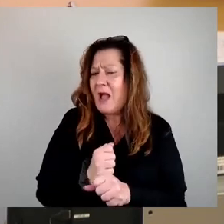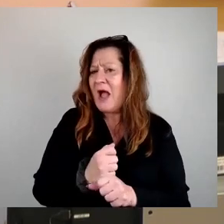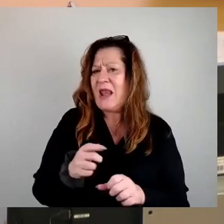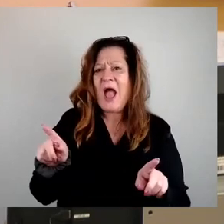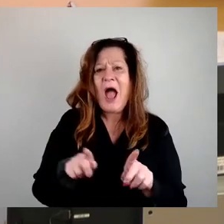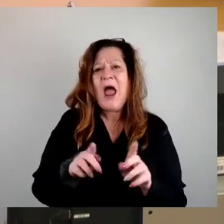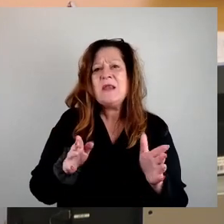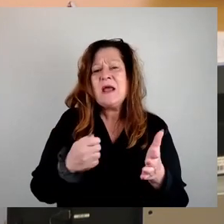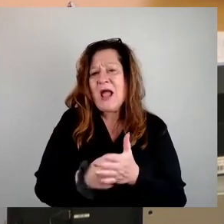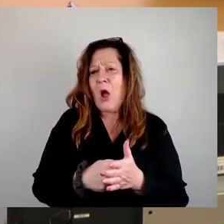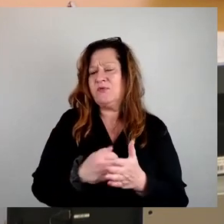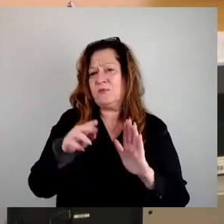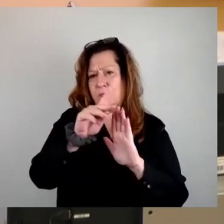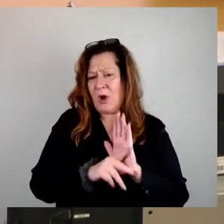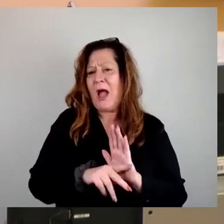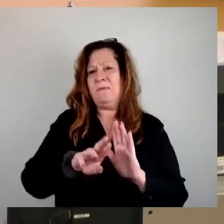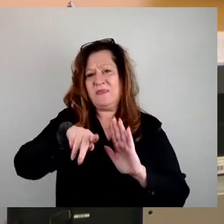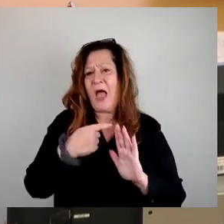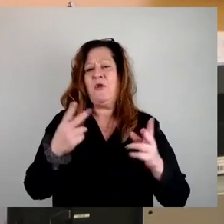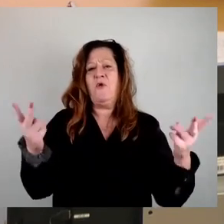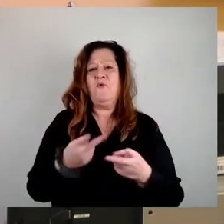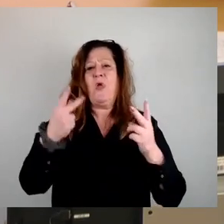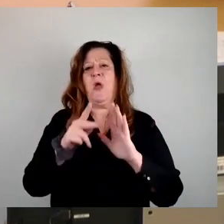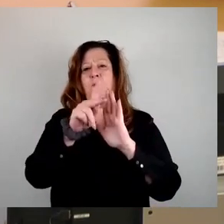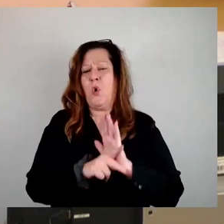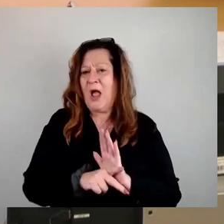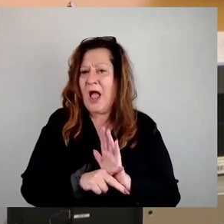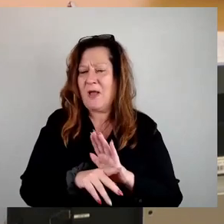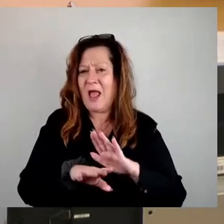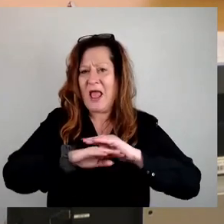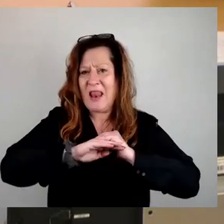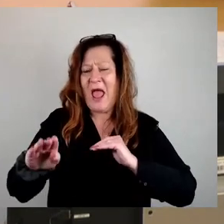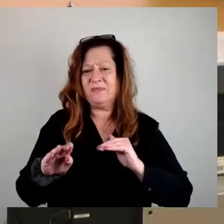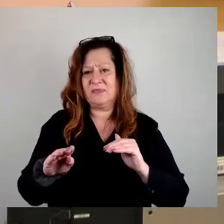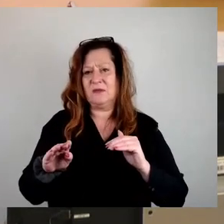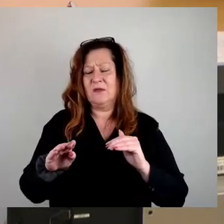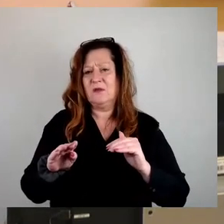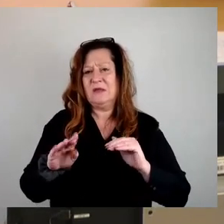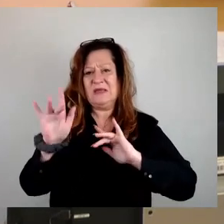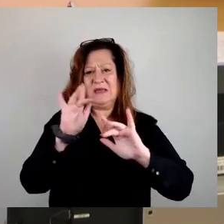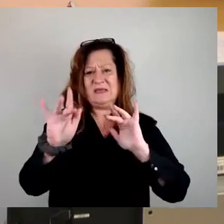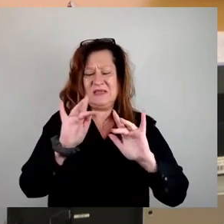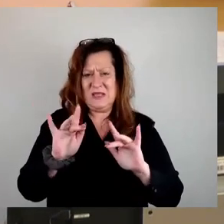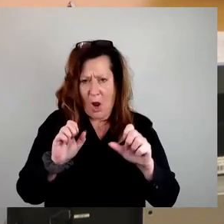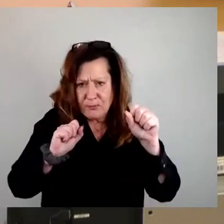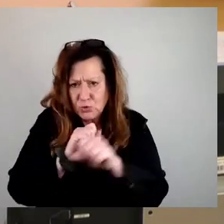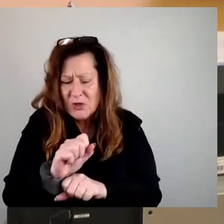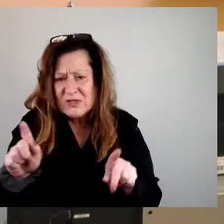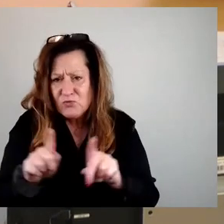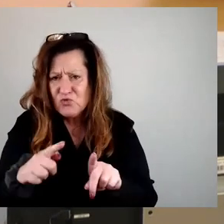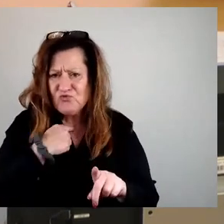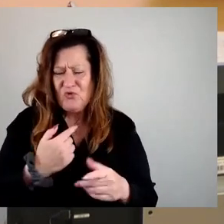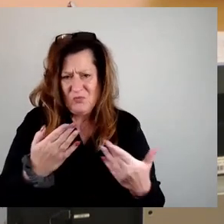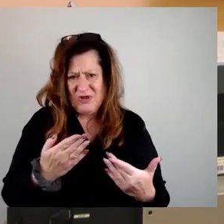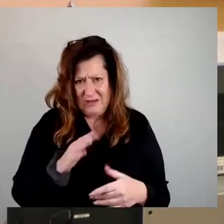kritisieren das Förderprogramm des Landes. Am Ende weiß ich nicht, Sie stimmen dann trotzdem zu. Wo ist sozusagen die Logik in diesem Ganzen, außer dass Sie